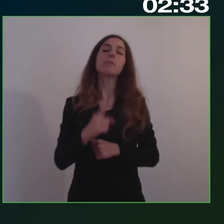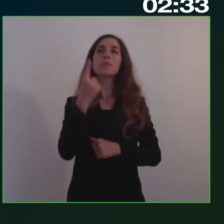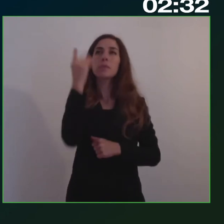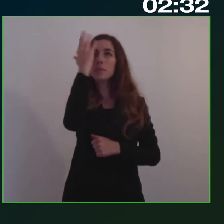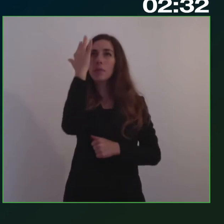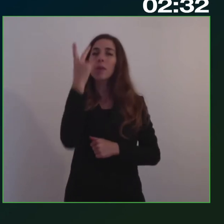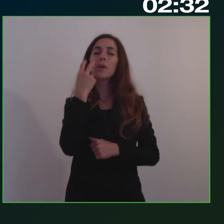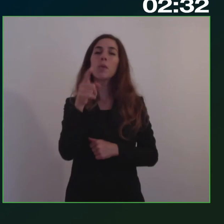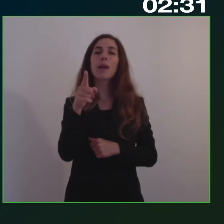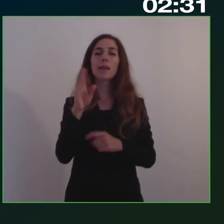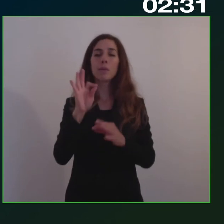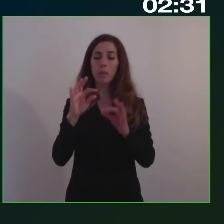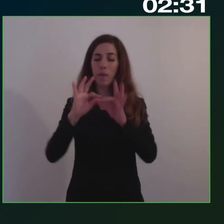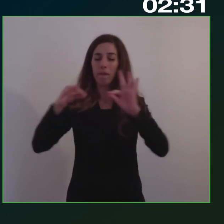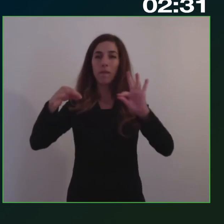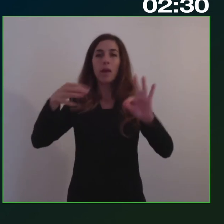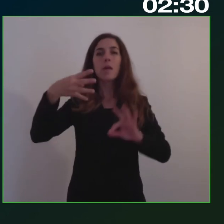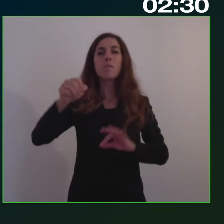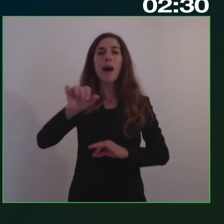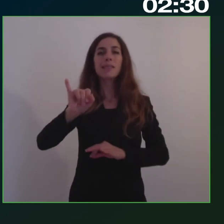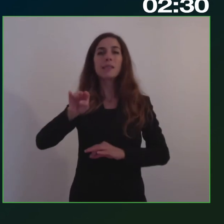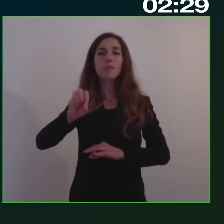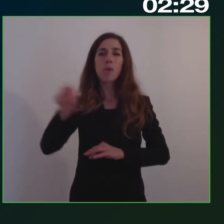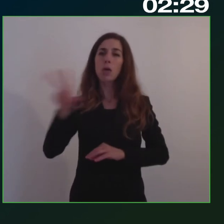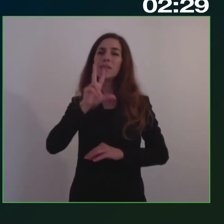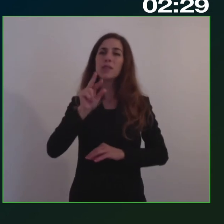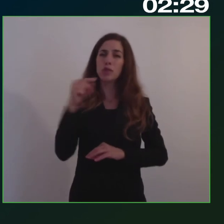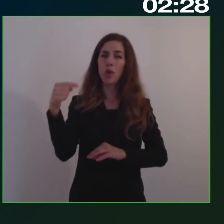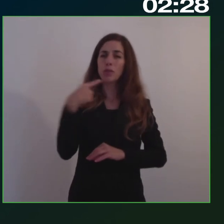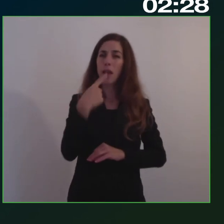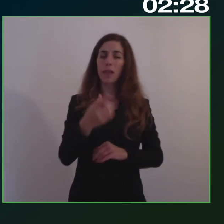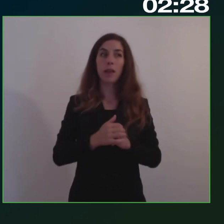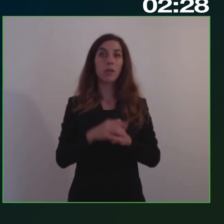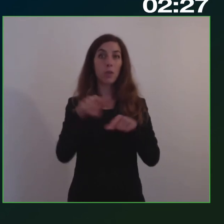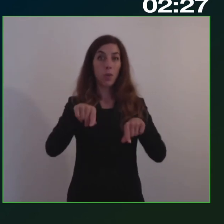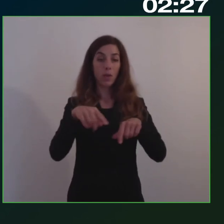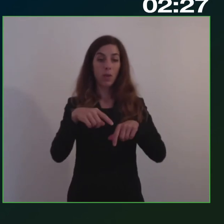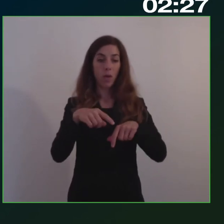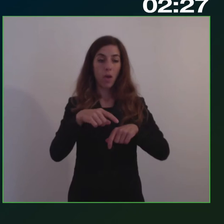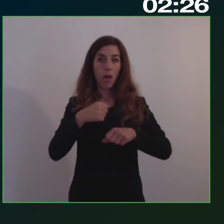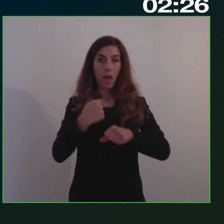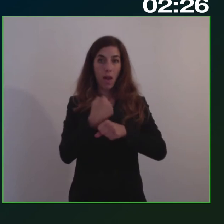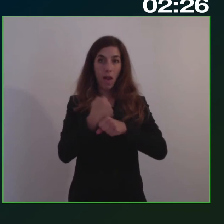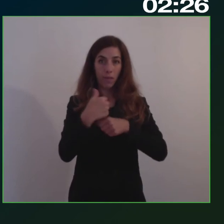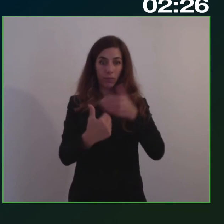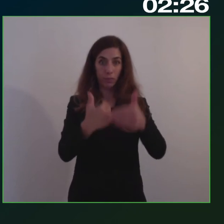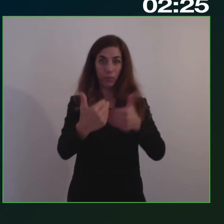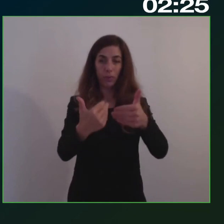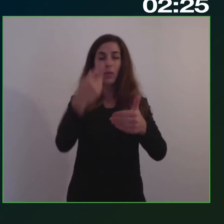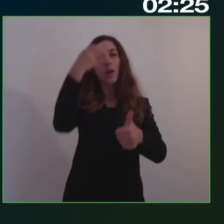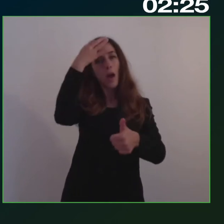ancora una volta, quando ci ha ricordato che uno degli scopi di questa operazione è quello di evitare